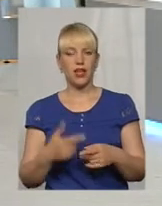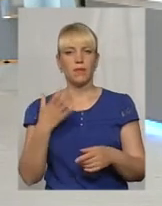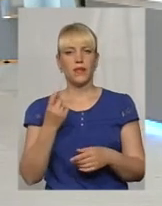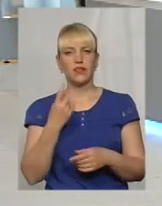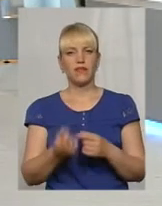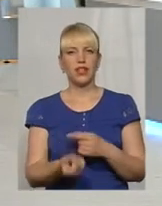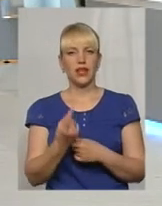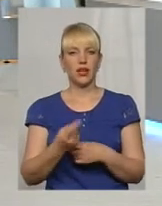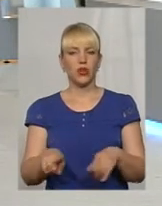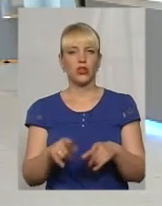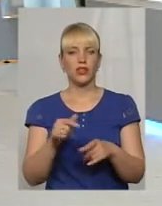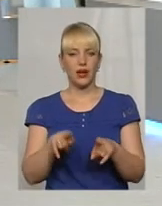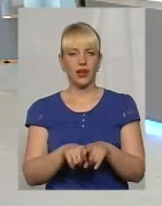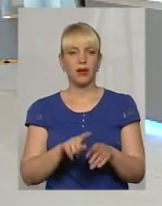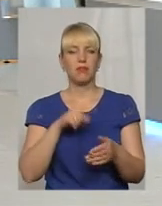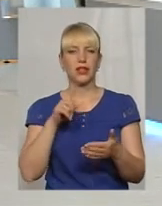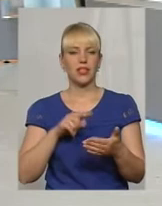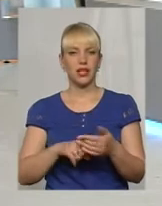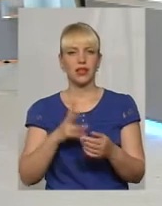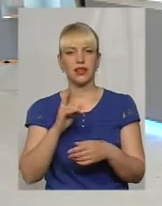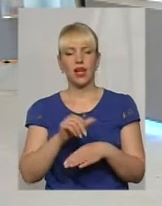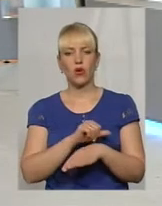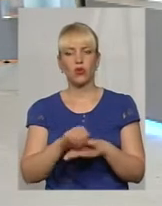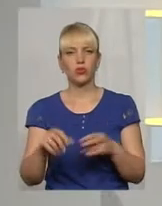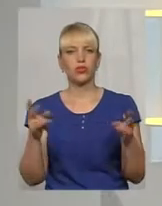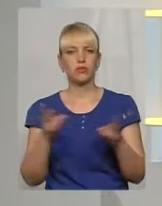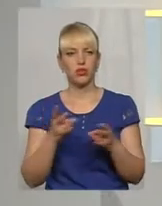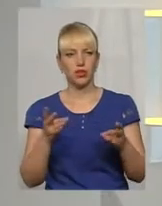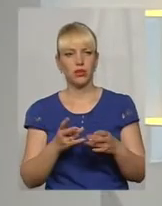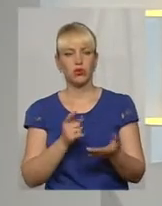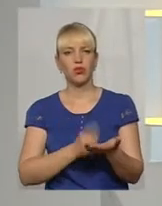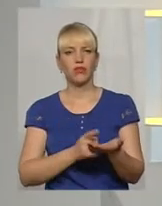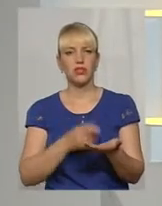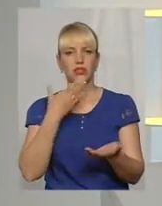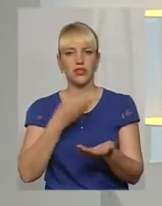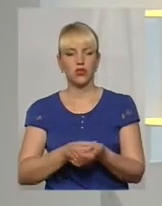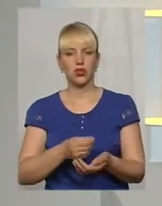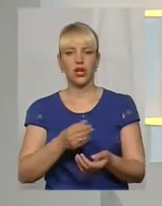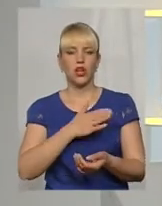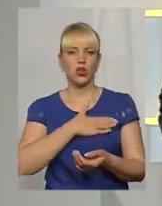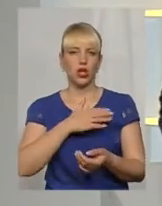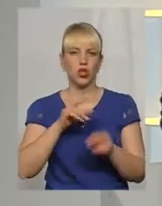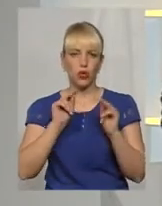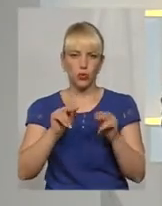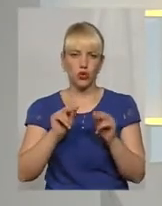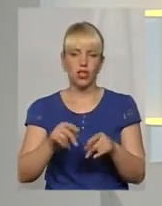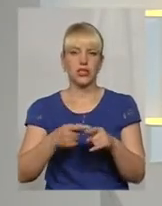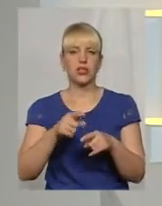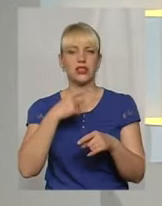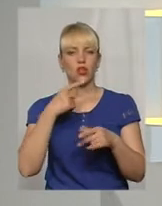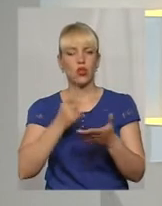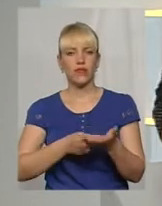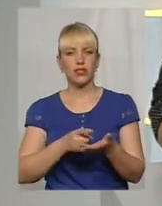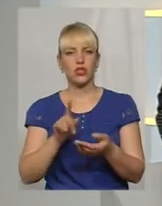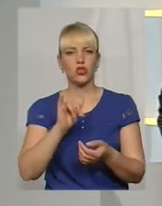тут виникло таке питання, що на кордоні потрібно, в принципі, довести свою доброчесність, довести те, що в тебе